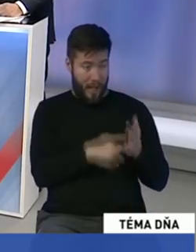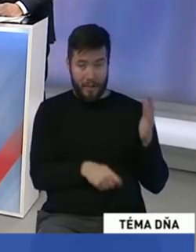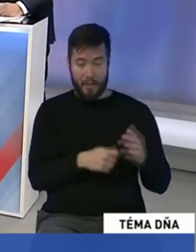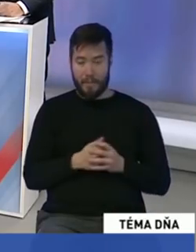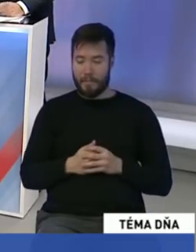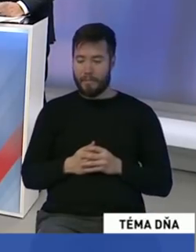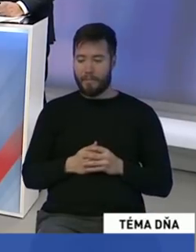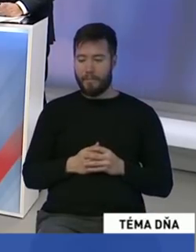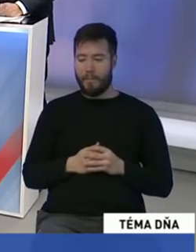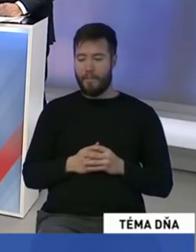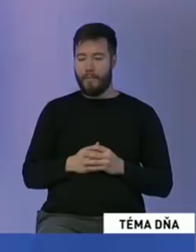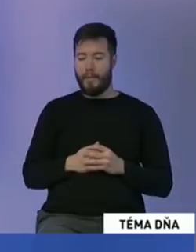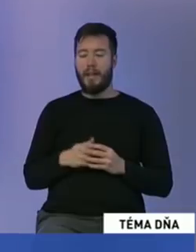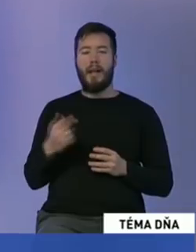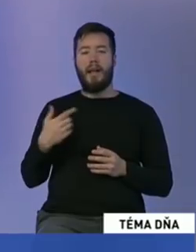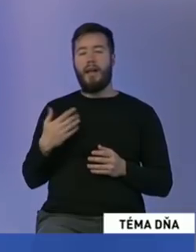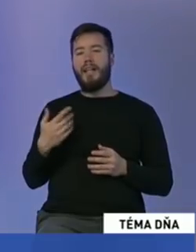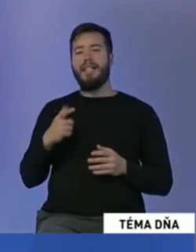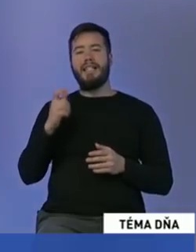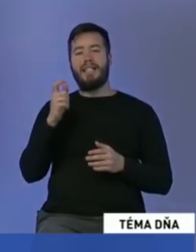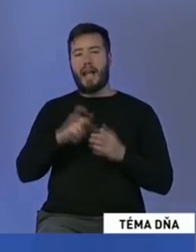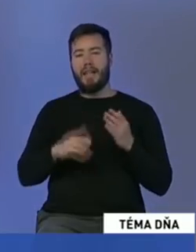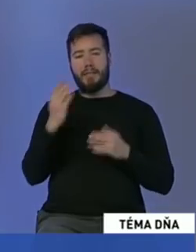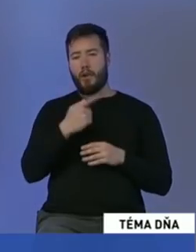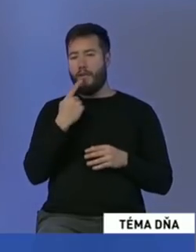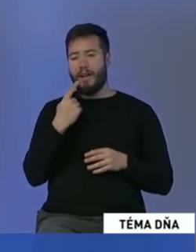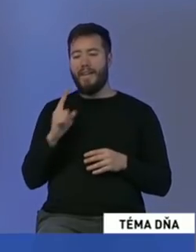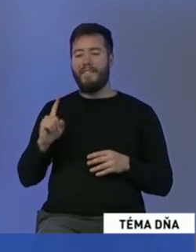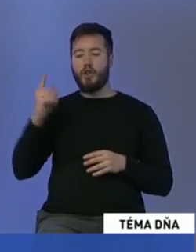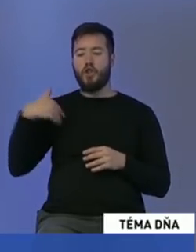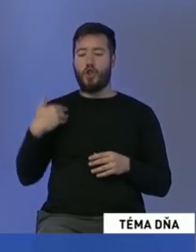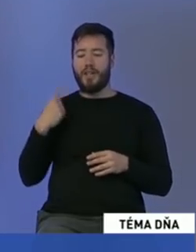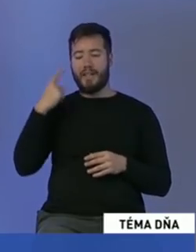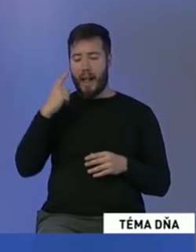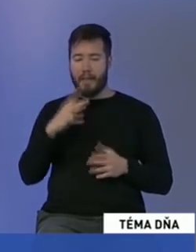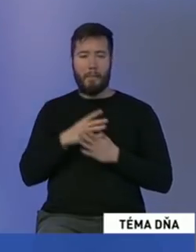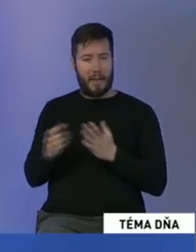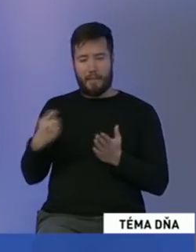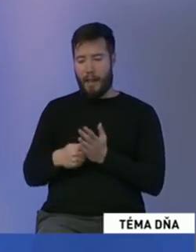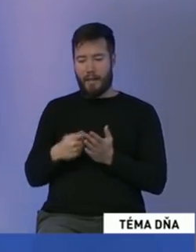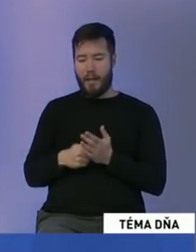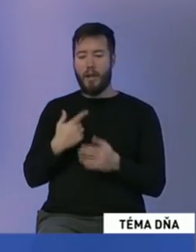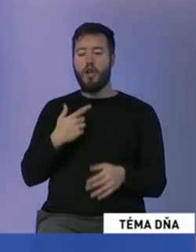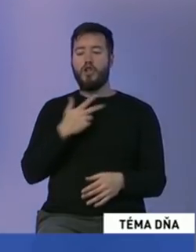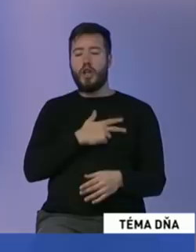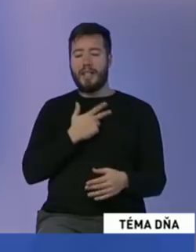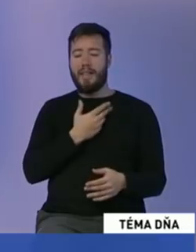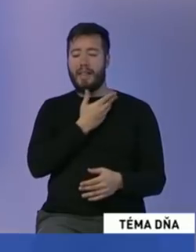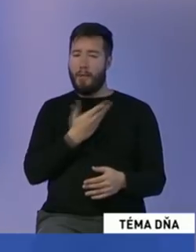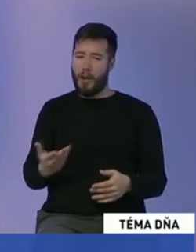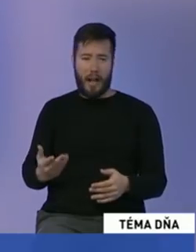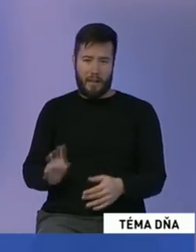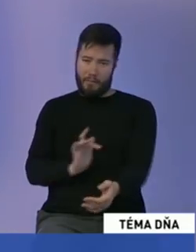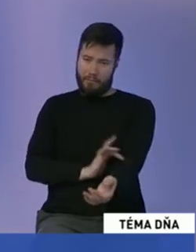prípade, a smer si za to dohodobo stojí, že vysokoškolské vzdelanie je bezplatné. My ako sociálne demokrati to máme jasne v krvi definované,